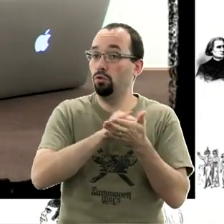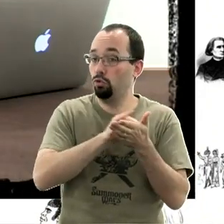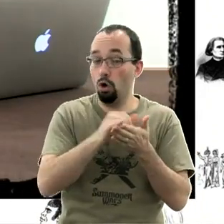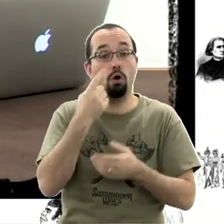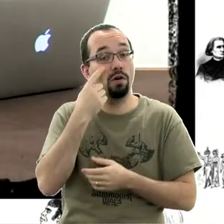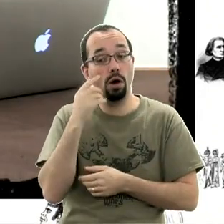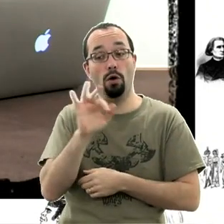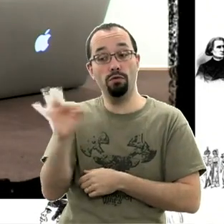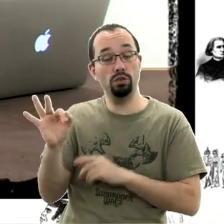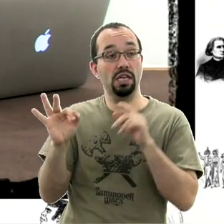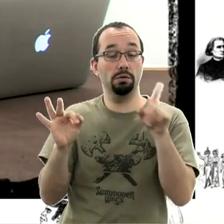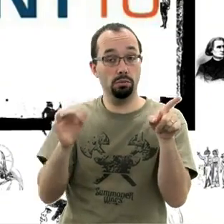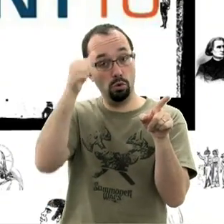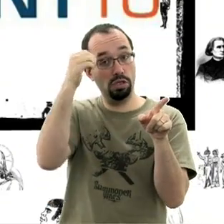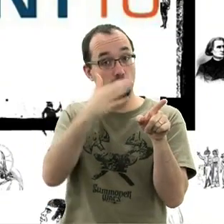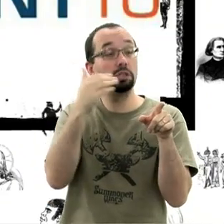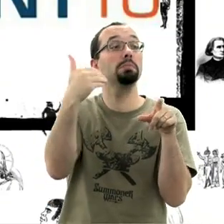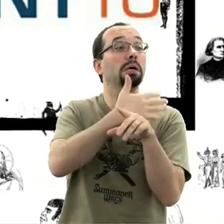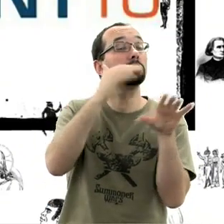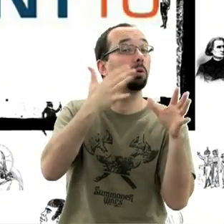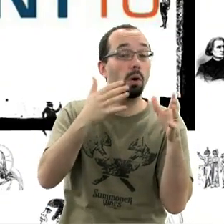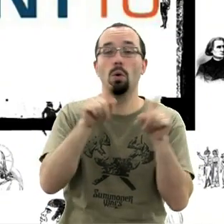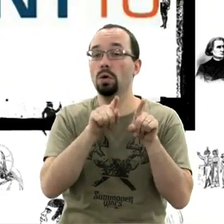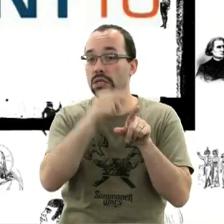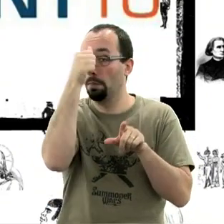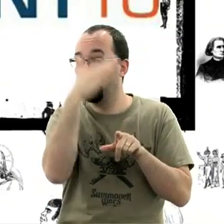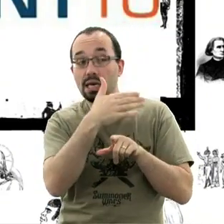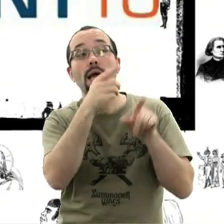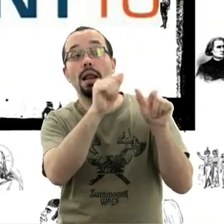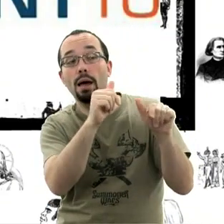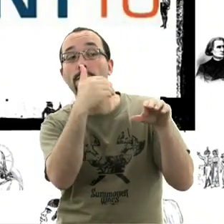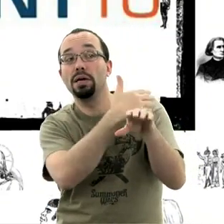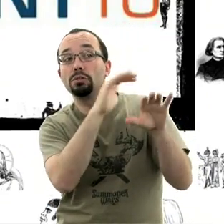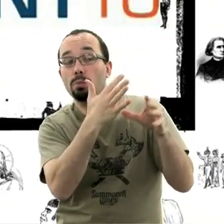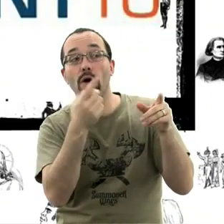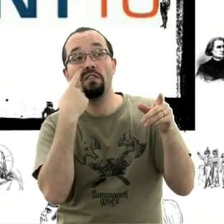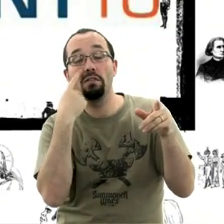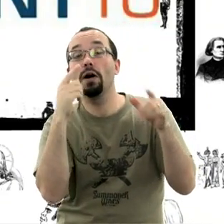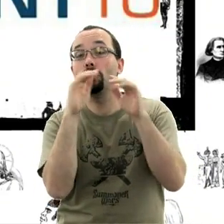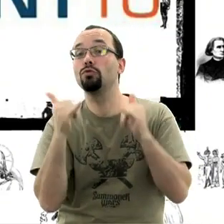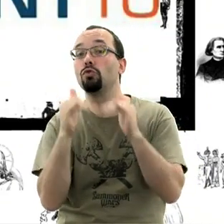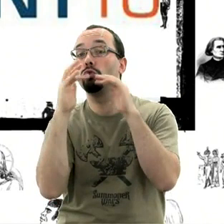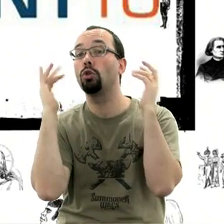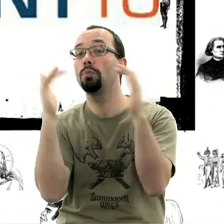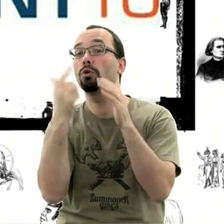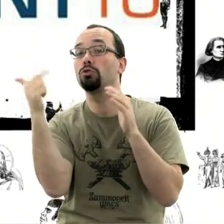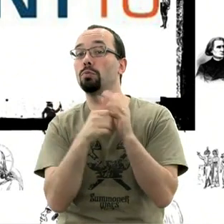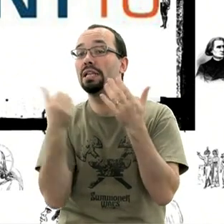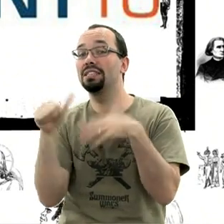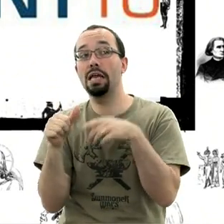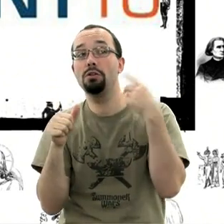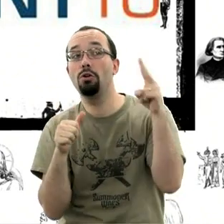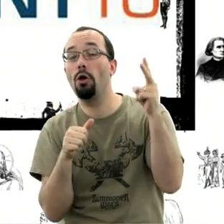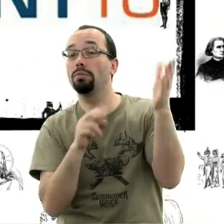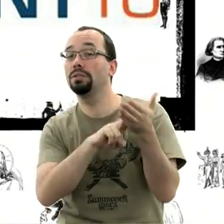positionné aux États-Unis, où sont les Américains et puis voir quel party game nous allons avoir durant l'année 2016 qui vont être